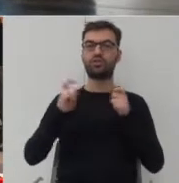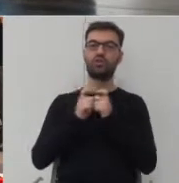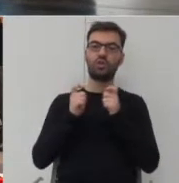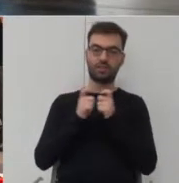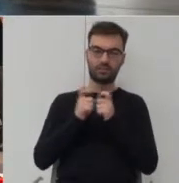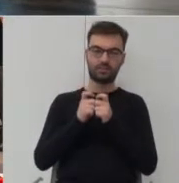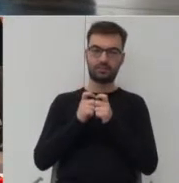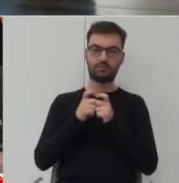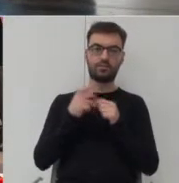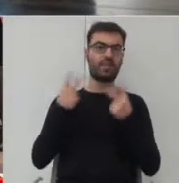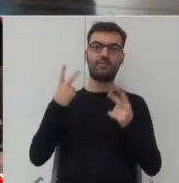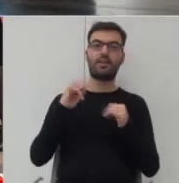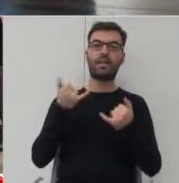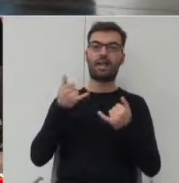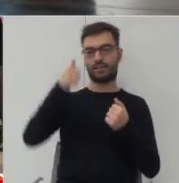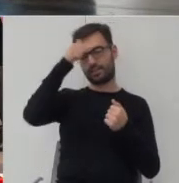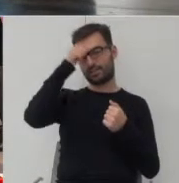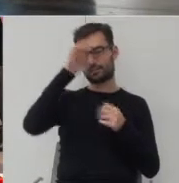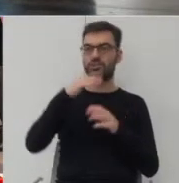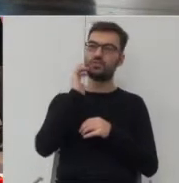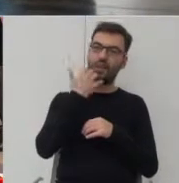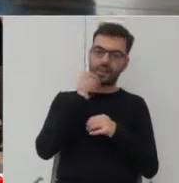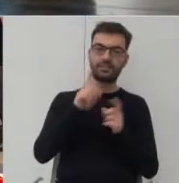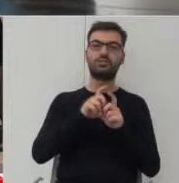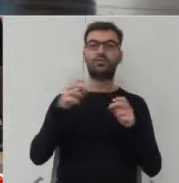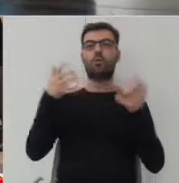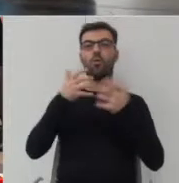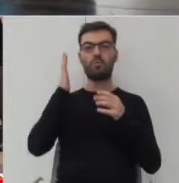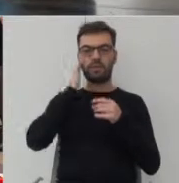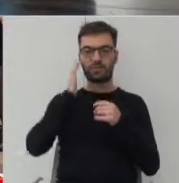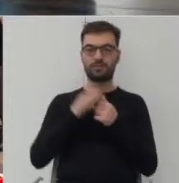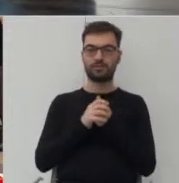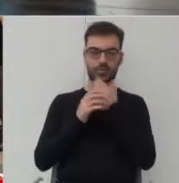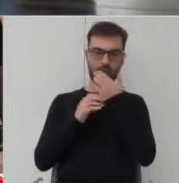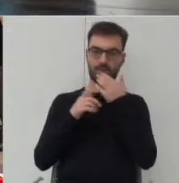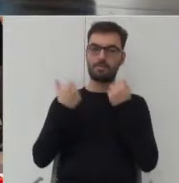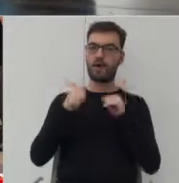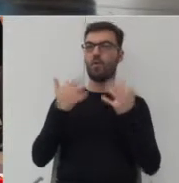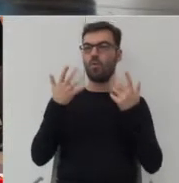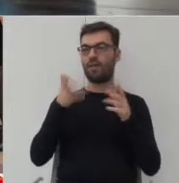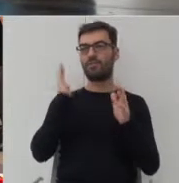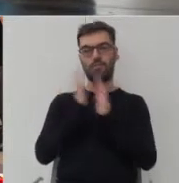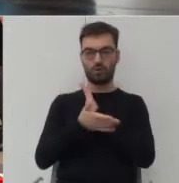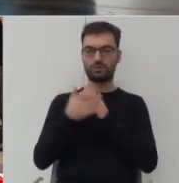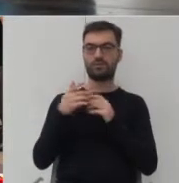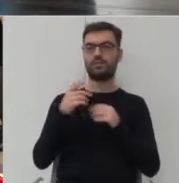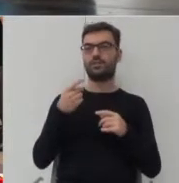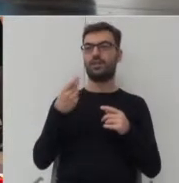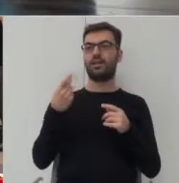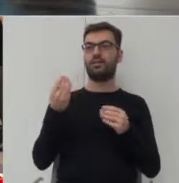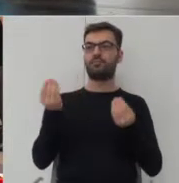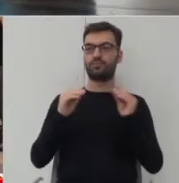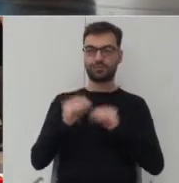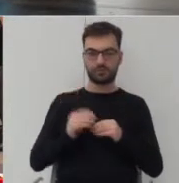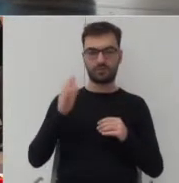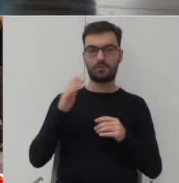niezależnie jakie będzie nazywać świetlice czy kluby mieszkańców, to takie bardzo proste i niskonakładowe doposażenie tych